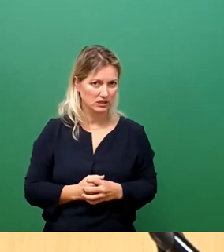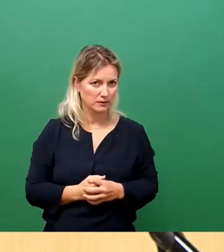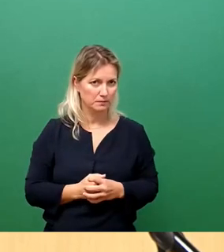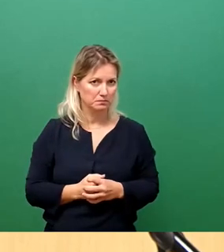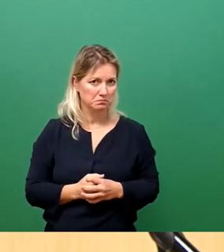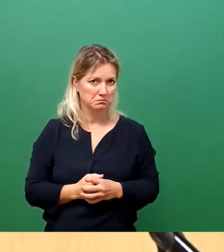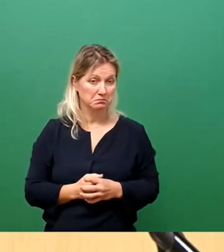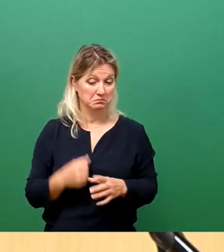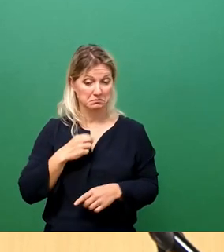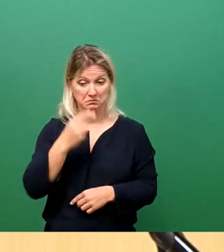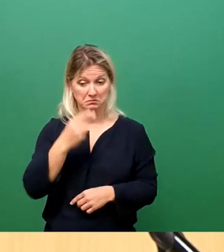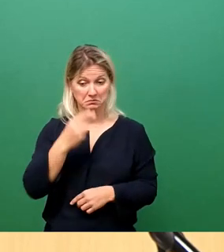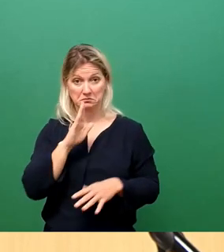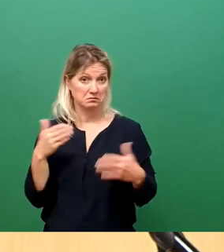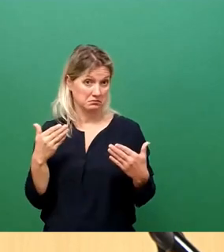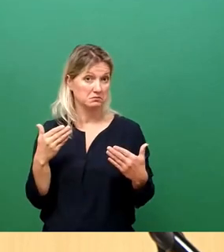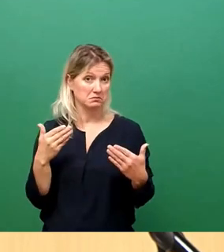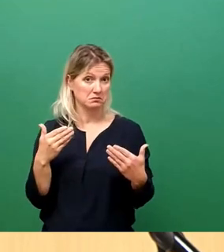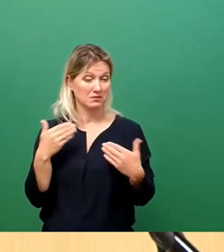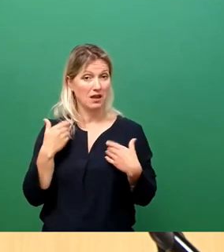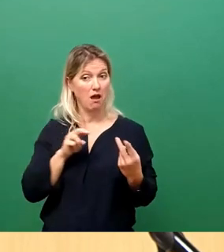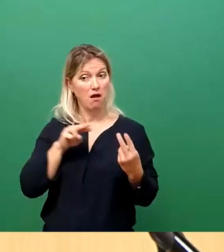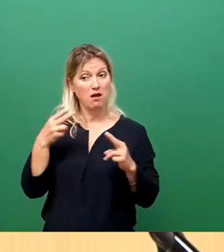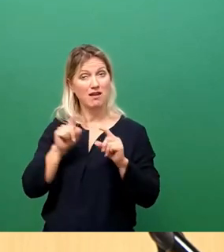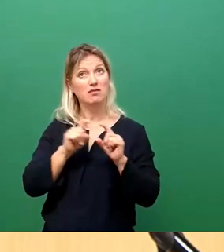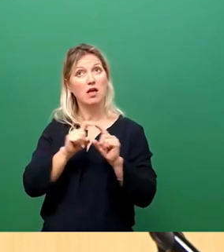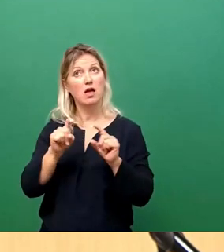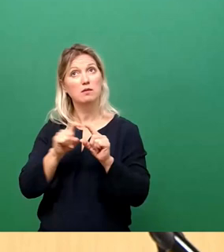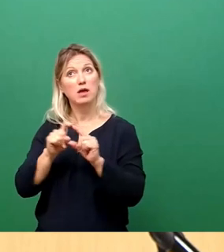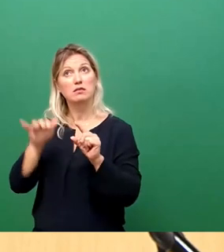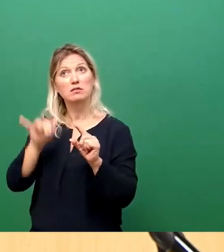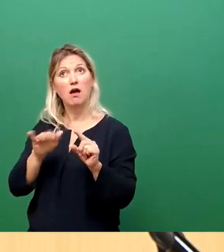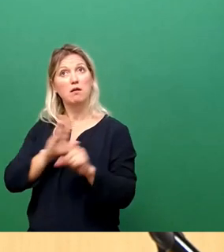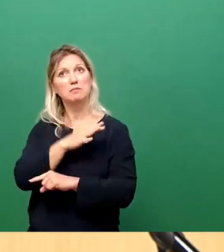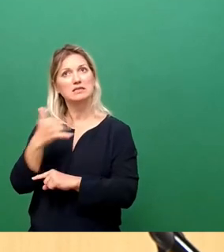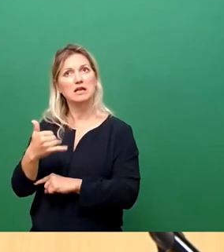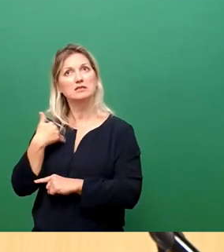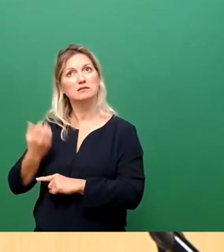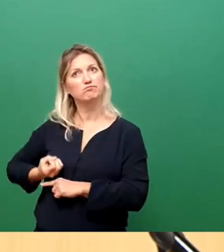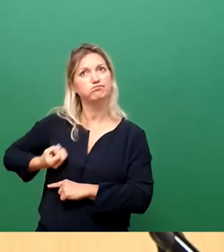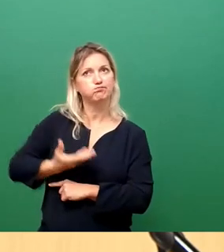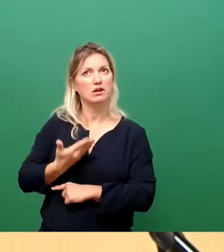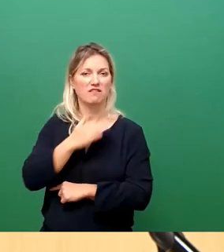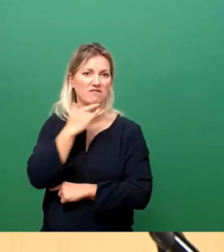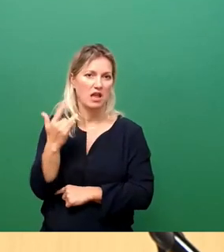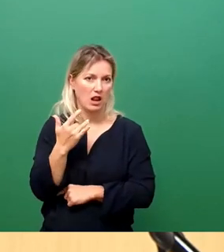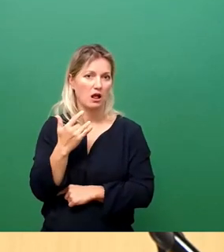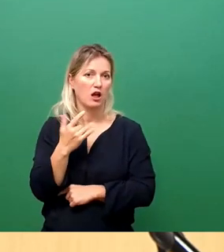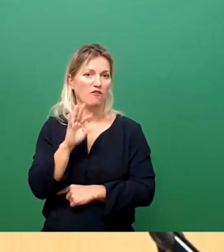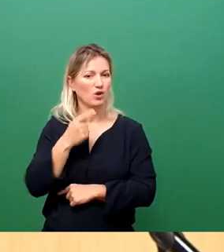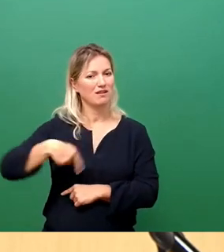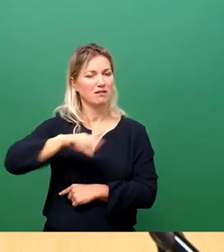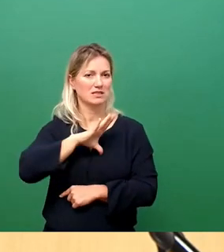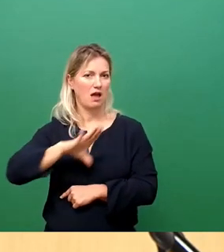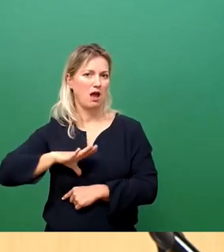damit neben den anderen Themen einen großen Beitrag geleistet, dass die Pandemie hier bei uns im Freistaat gut